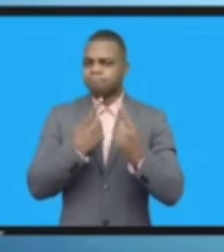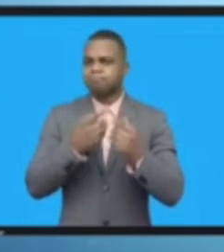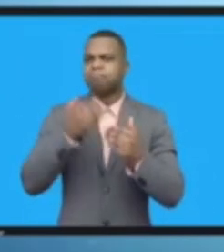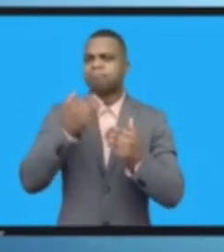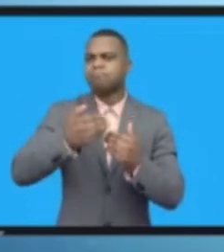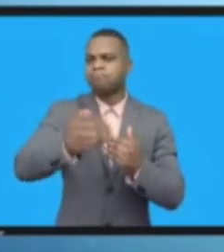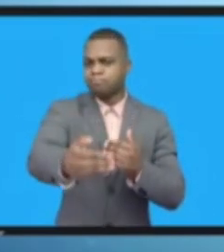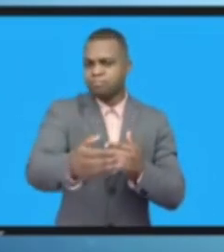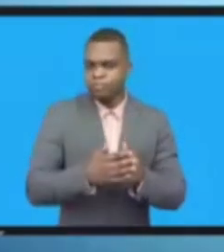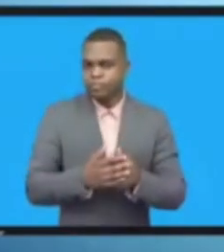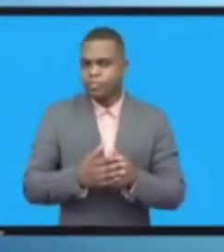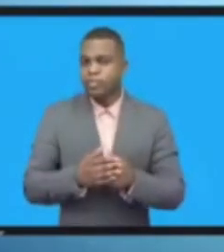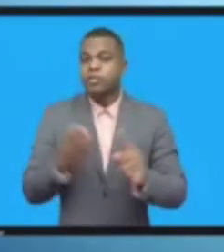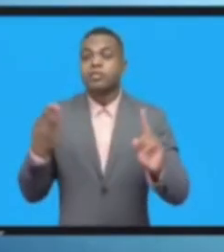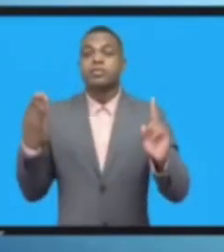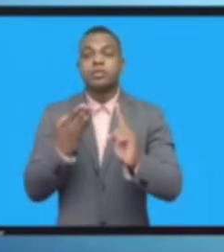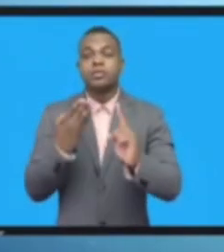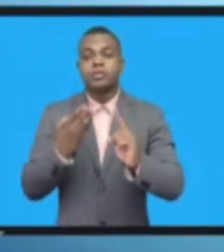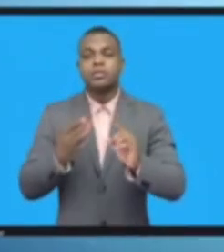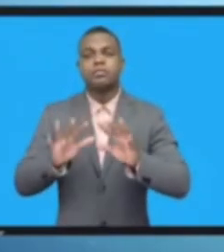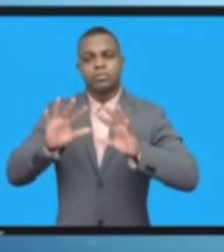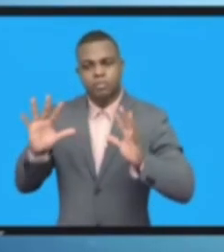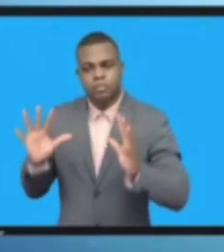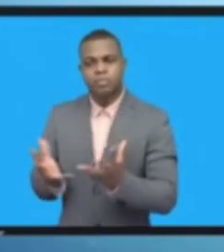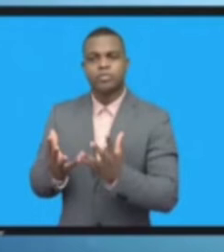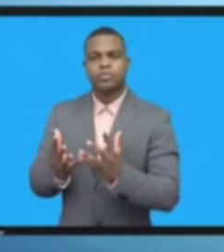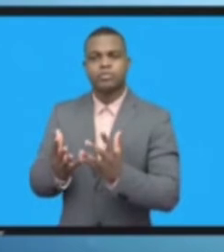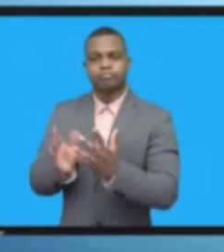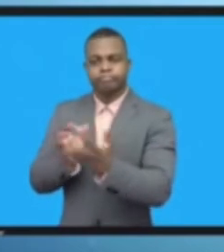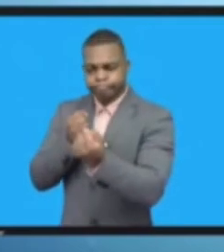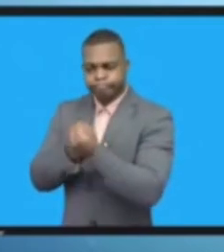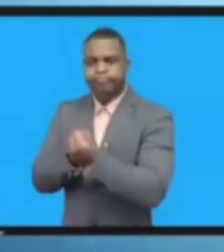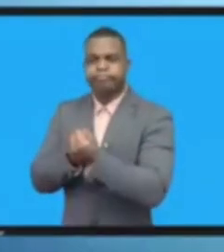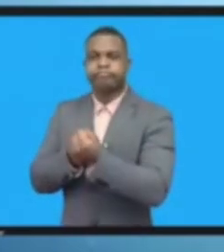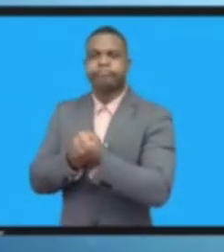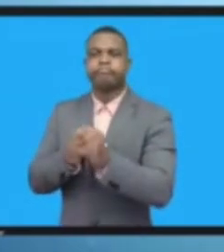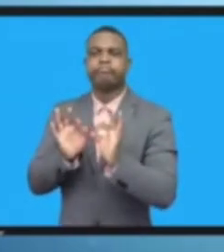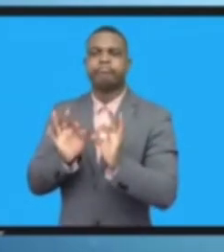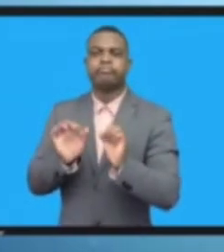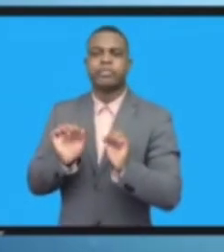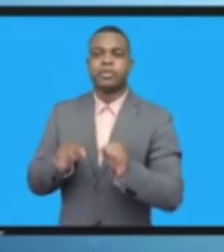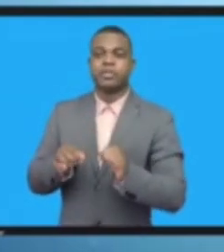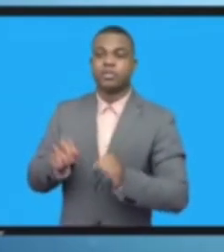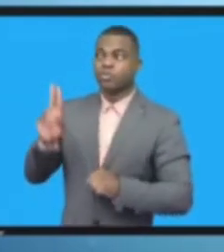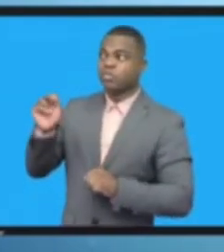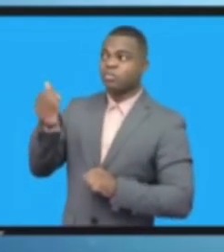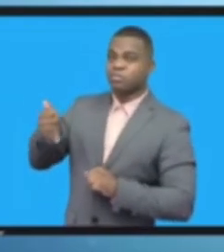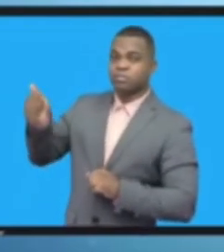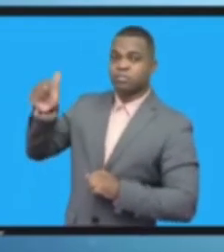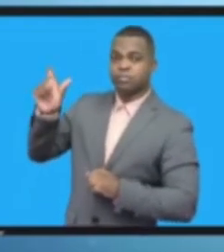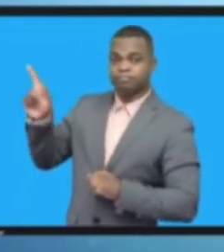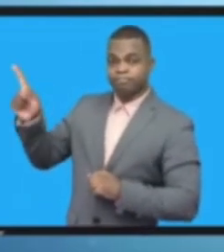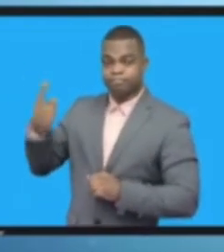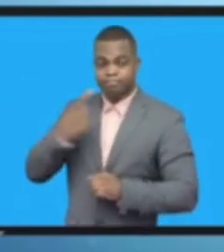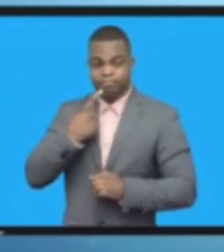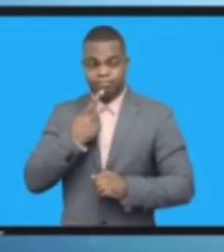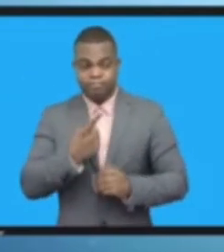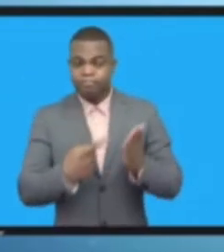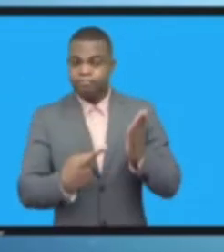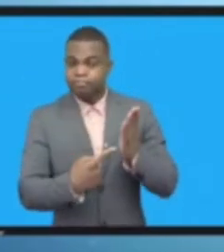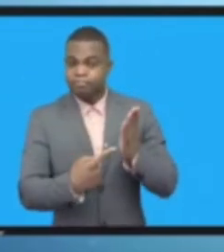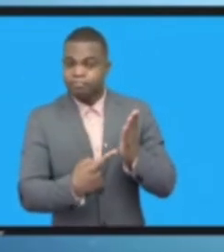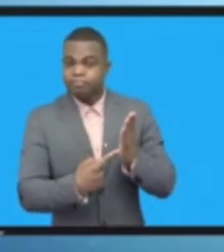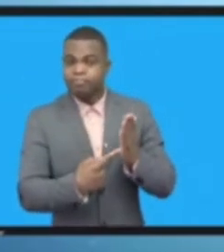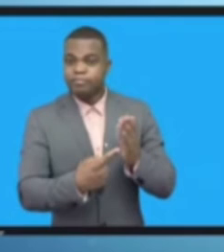وتحقيقا لهذه الغاية لابد من دعم مبادرة الأمين العام للأمم المتحدة والمتمثلة